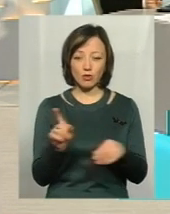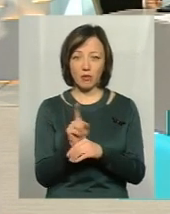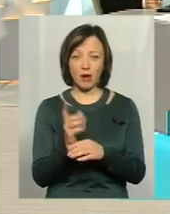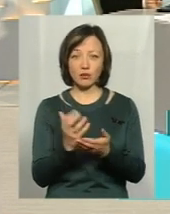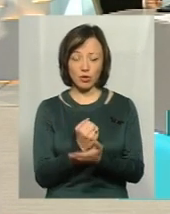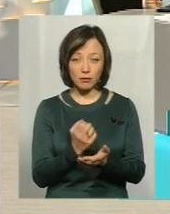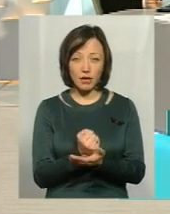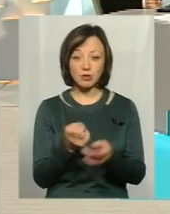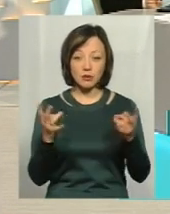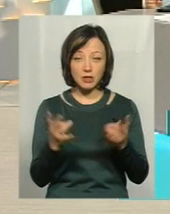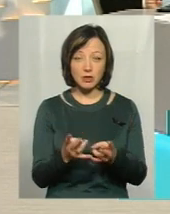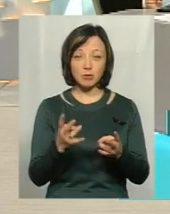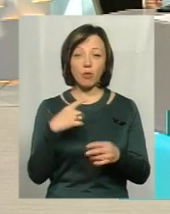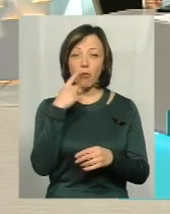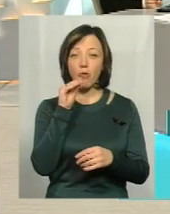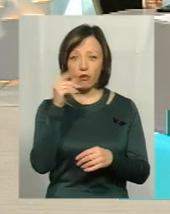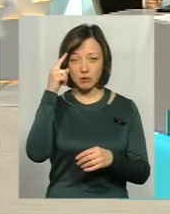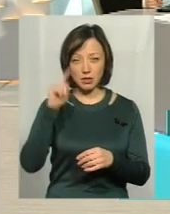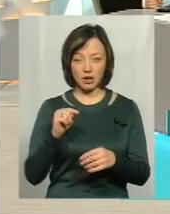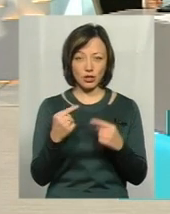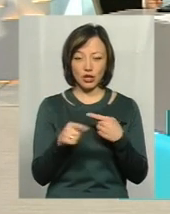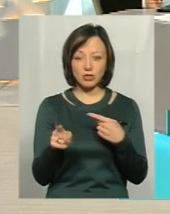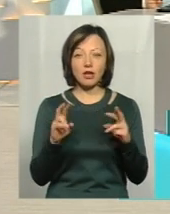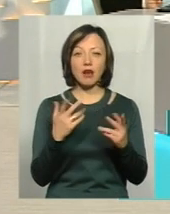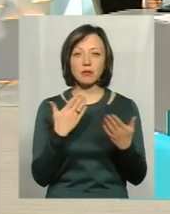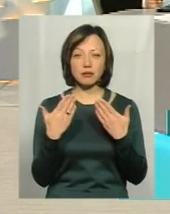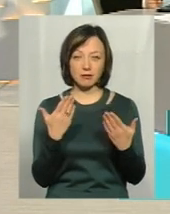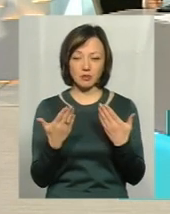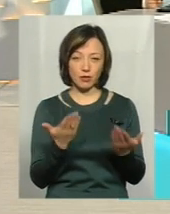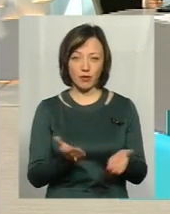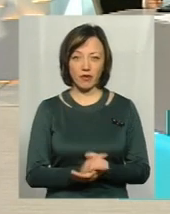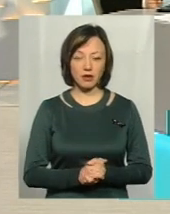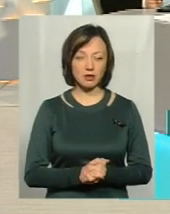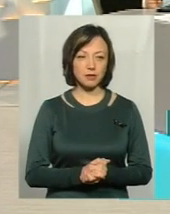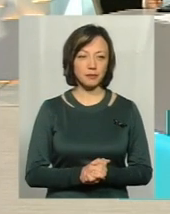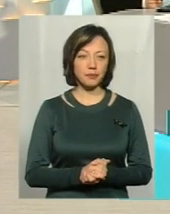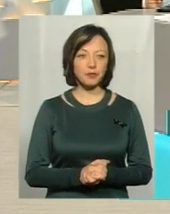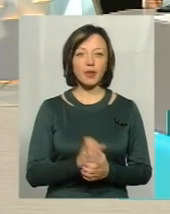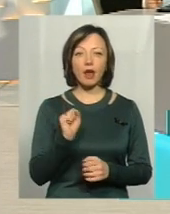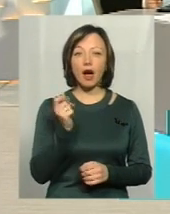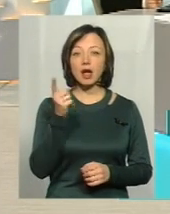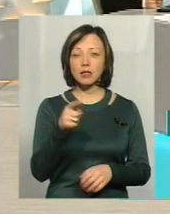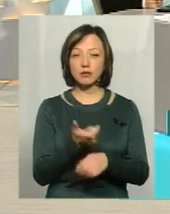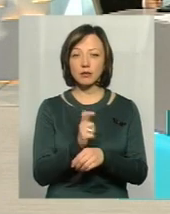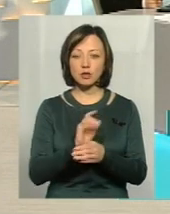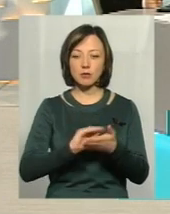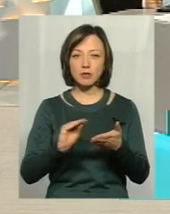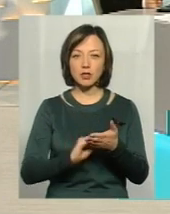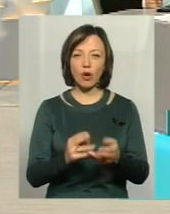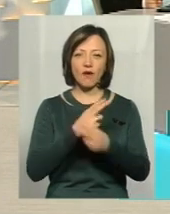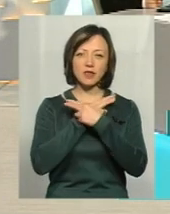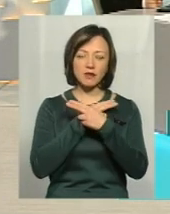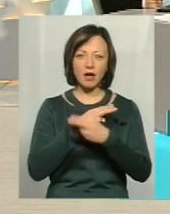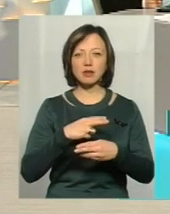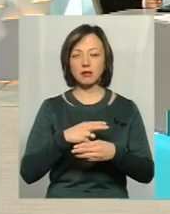заробляти, потрібно, бодай, мову знати, інакше як ви будете з працедавцем спілкуватися. А тим паче, якщо пишуть там офіціанти,